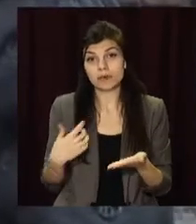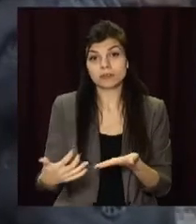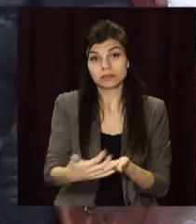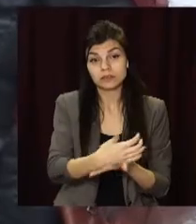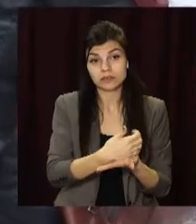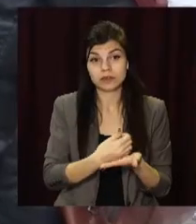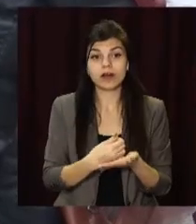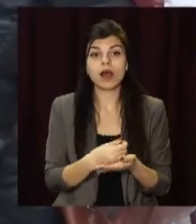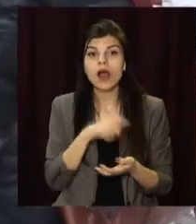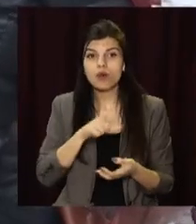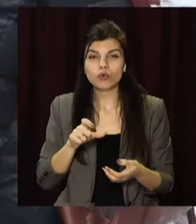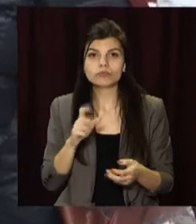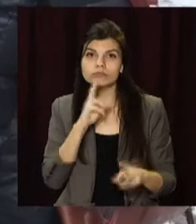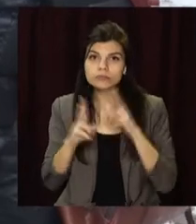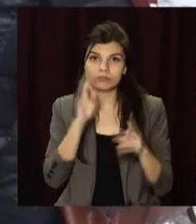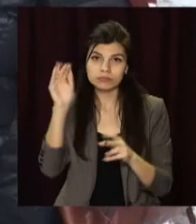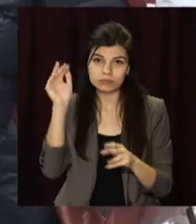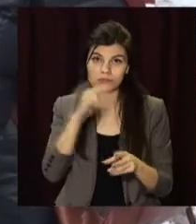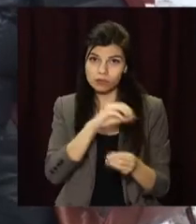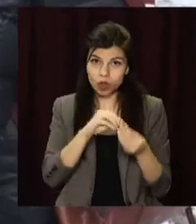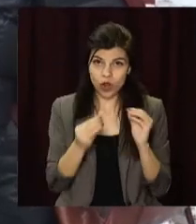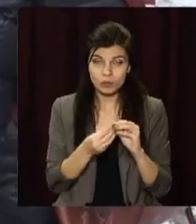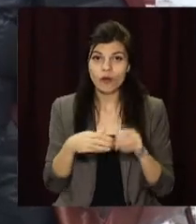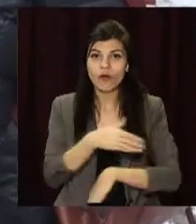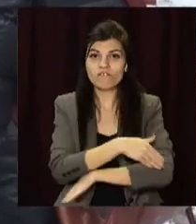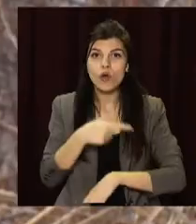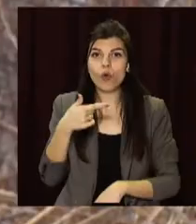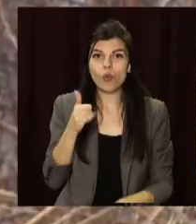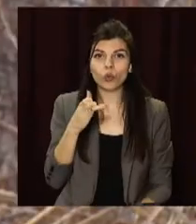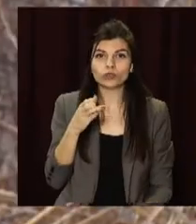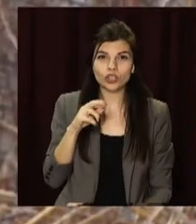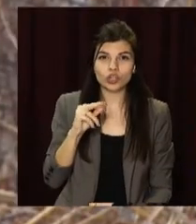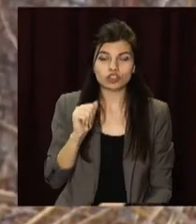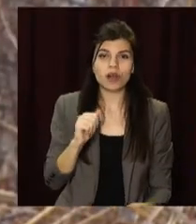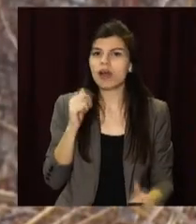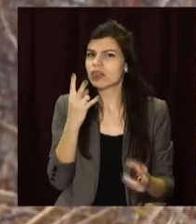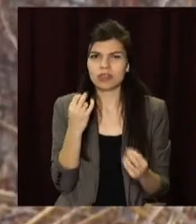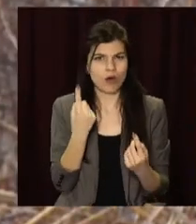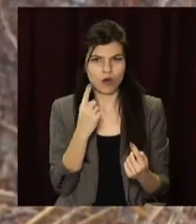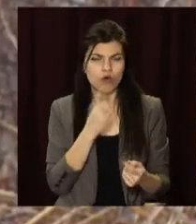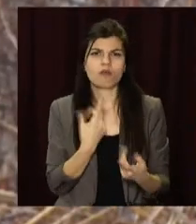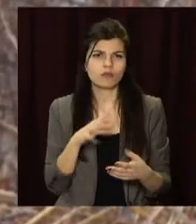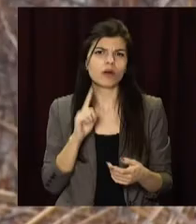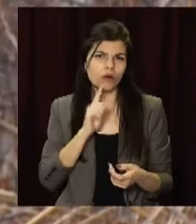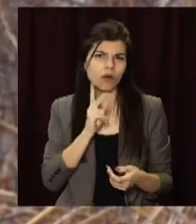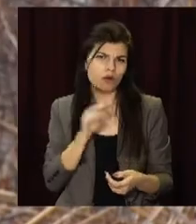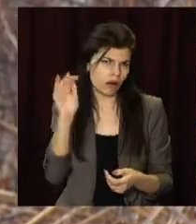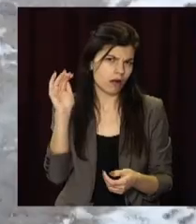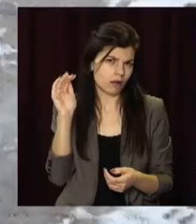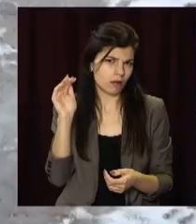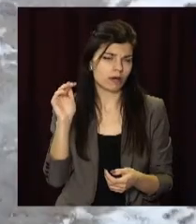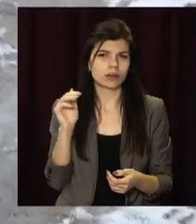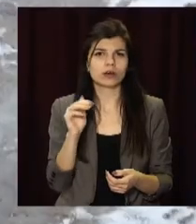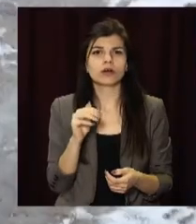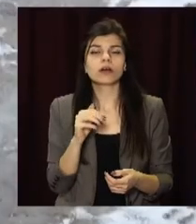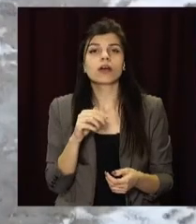вберемо. З проханнями кардинально вирішити їхні проблеми мешканці вулиці Гусячої не один рік звертаються до міських чиновників.